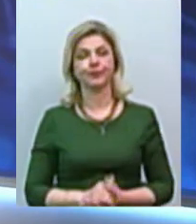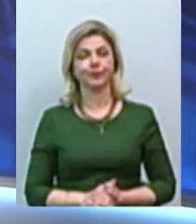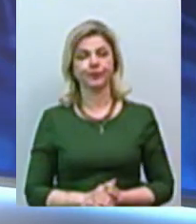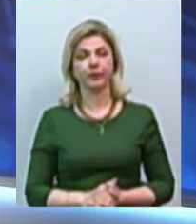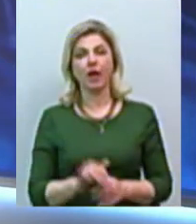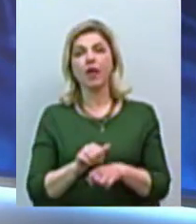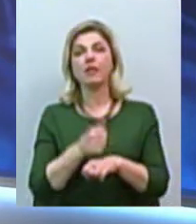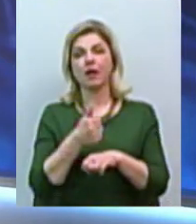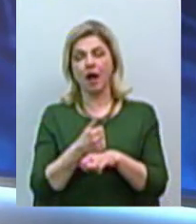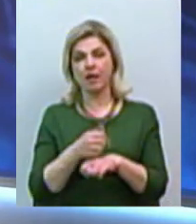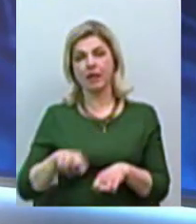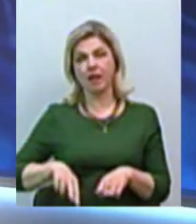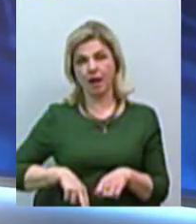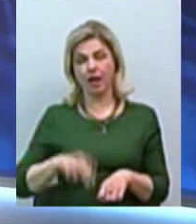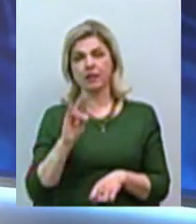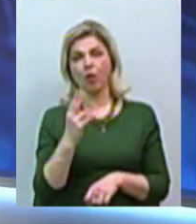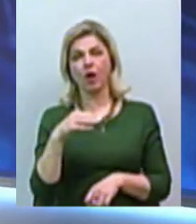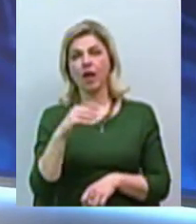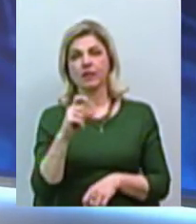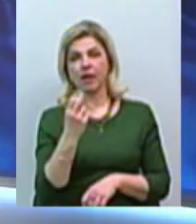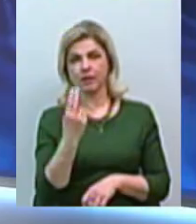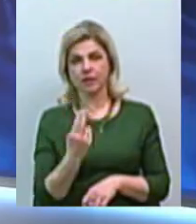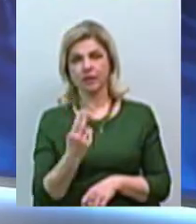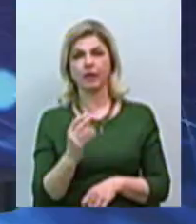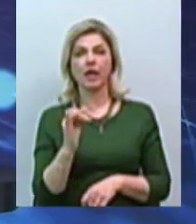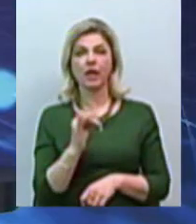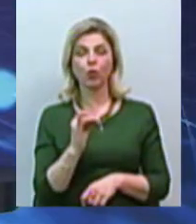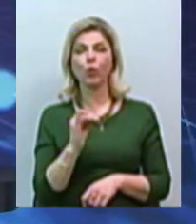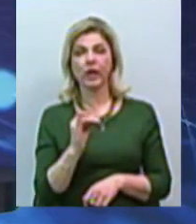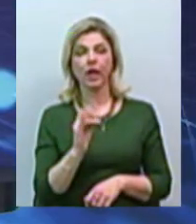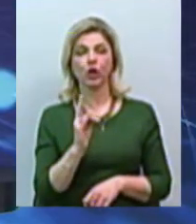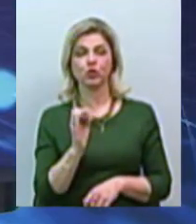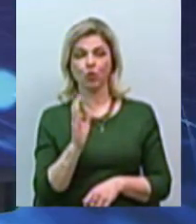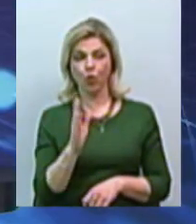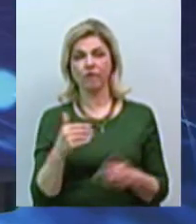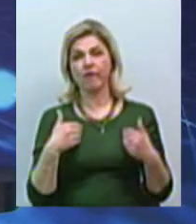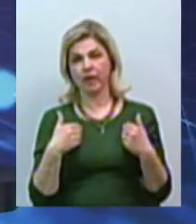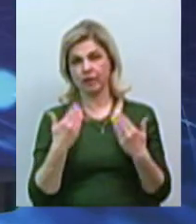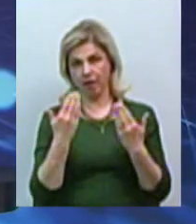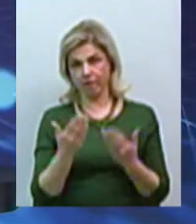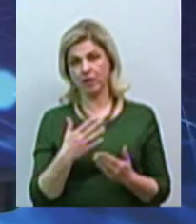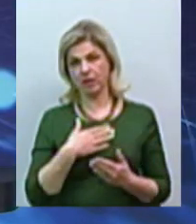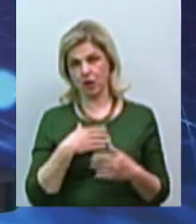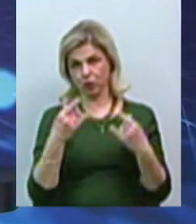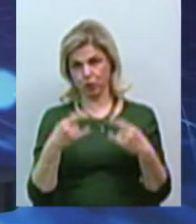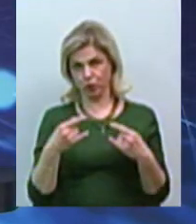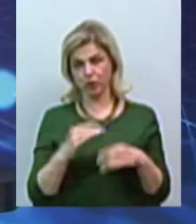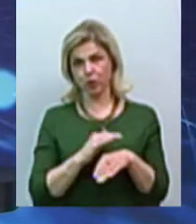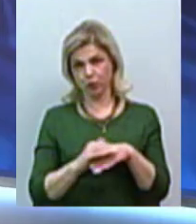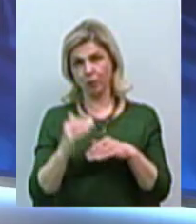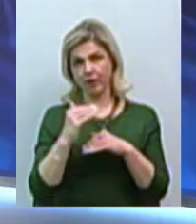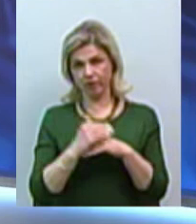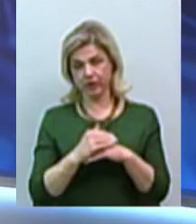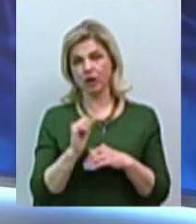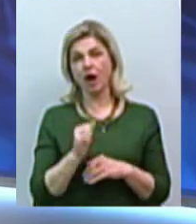генеральний директор ПРАД Миколаївська ТЕЦ Юрій Кішко. Юрій Анатольович, я вас вітаю в нашій студії. Добрий вечір. Добрий вечір, радий вас бачити. А